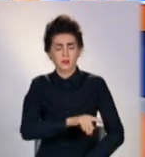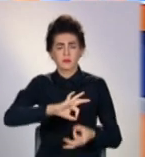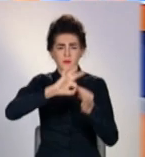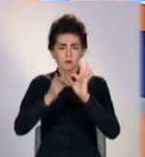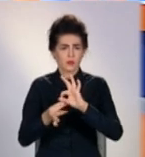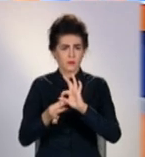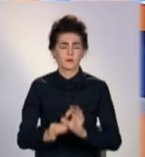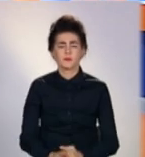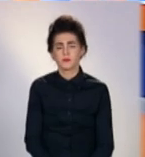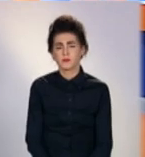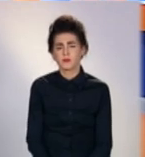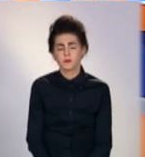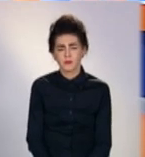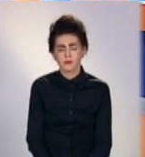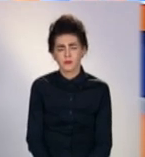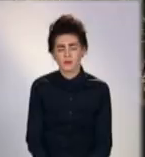Максим Чумак.